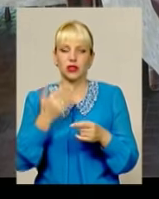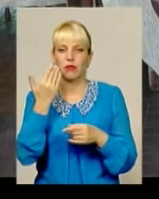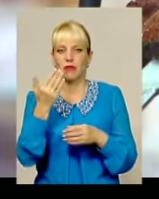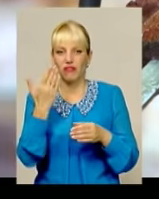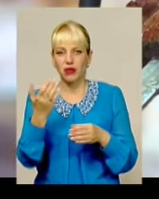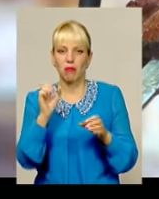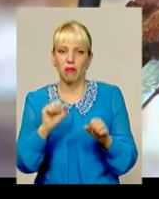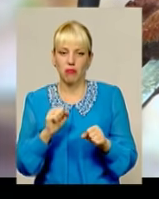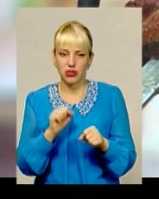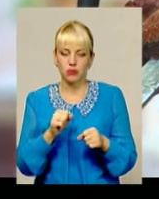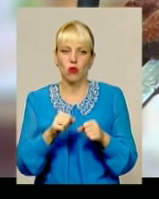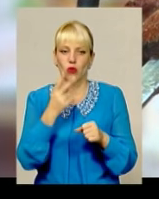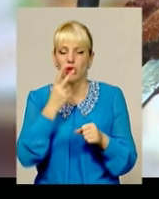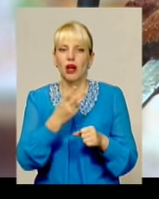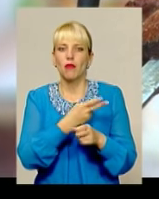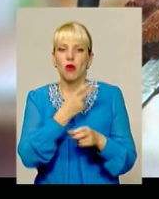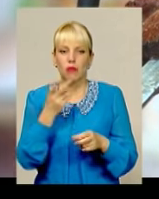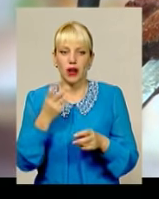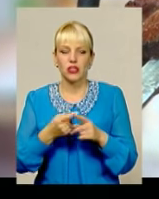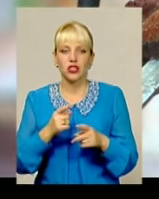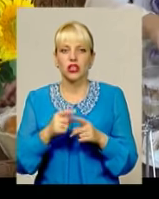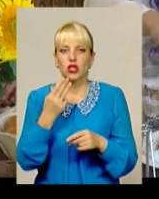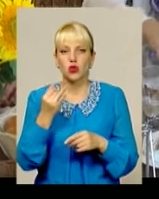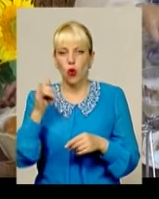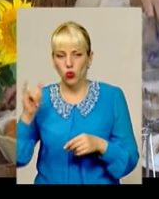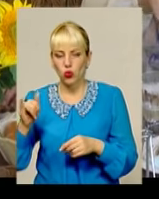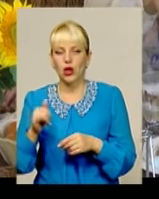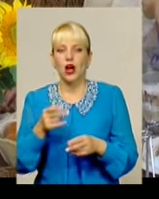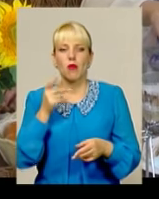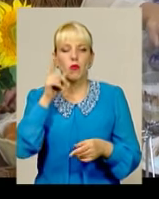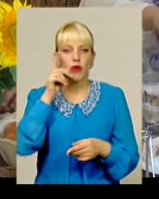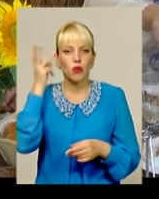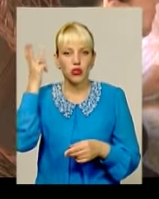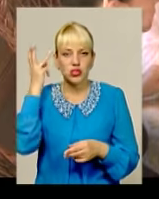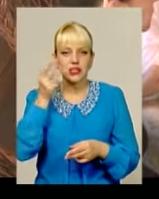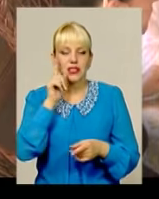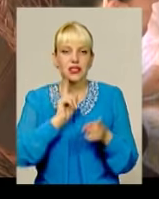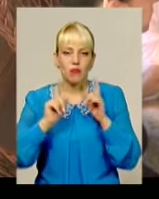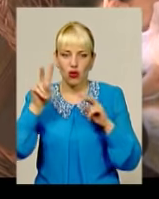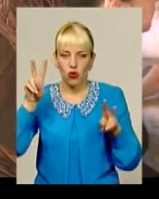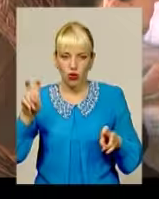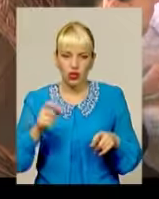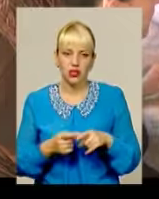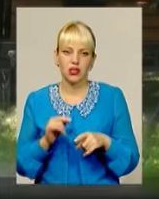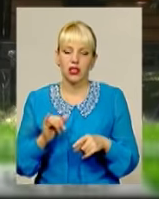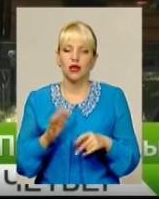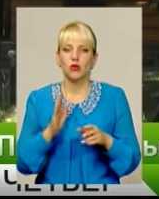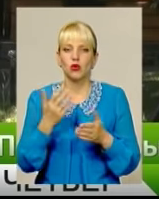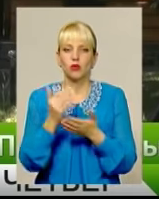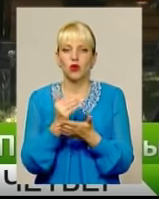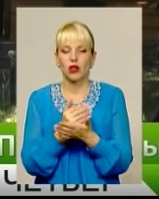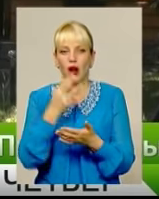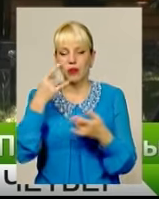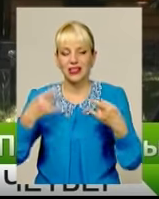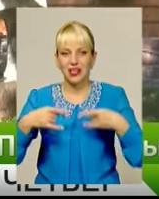змогу не лише переглянути кулінарне шоу про скурівські смаколики, але й отримати подарунки від учасників проєкту. Програма транслюватиметься